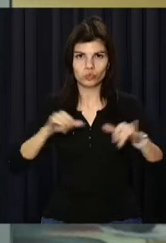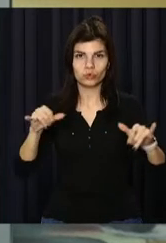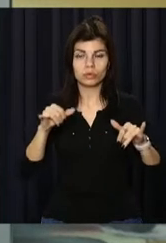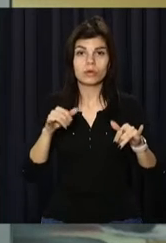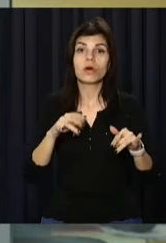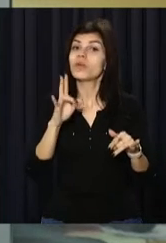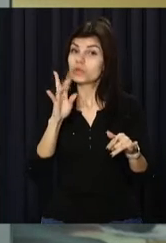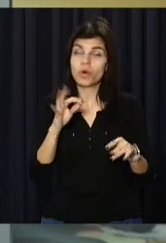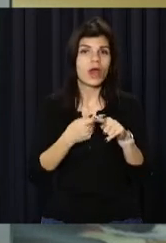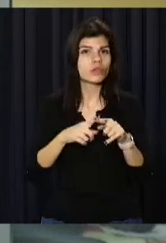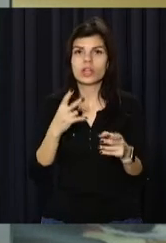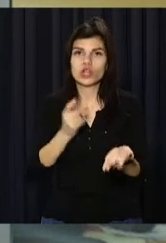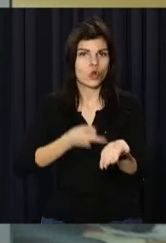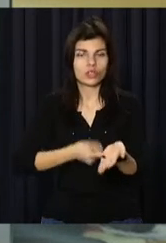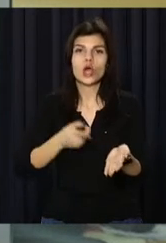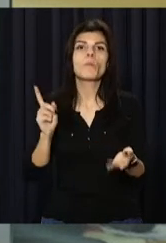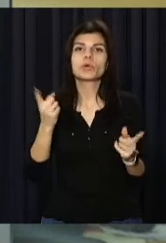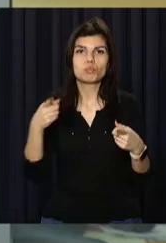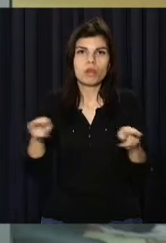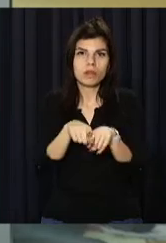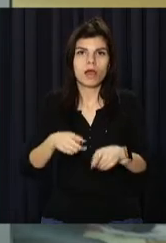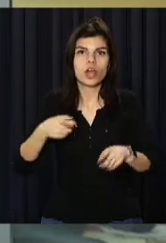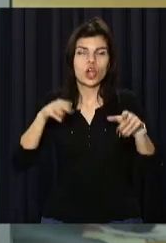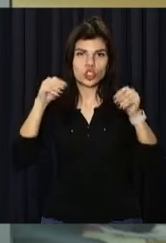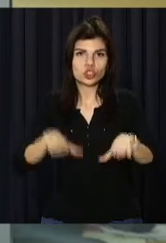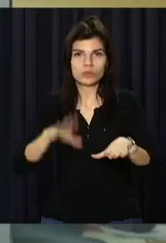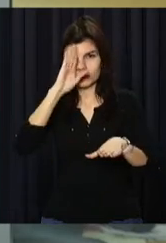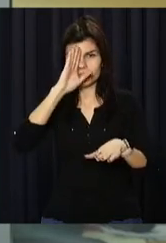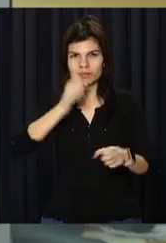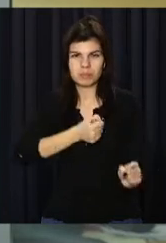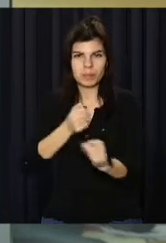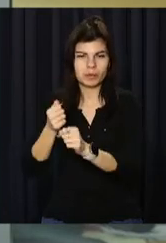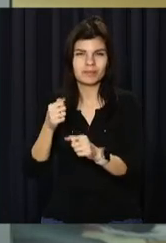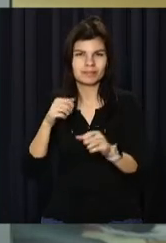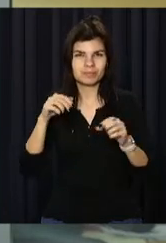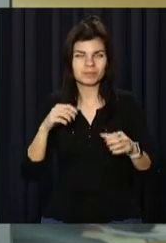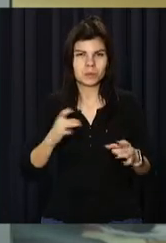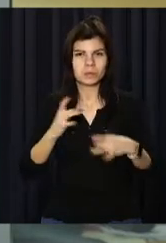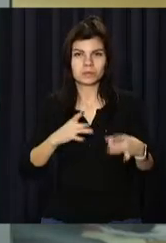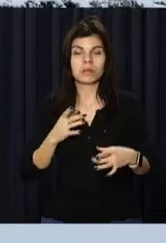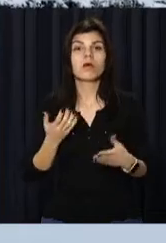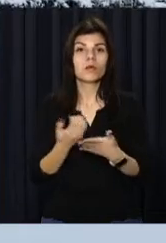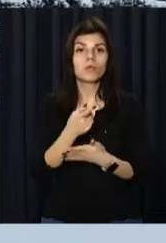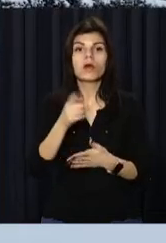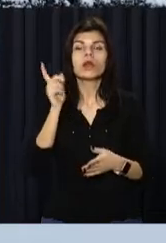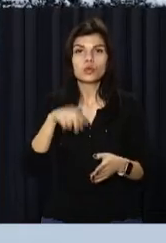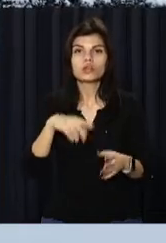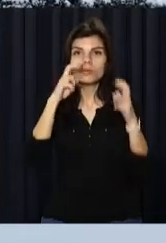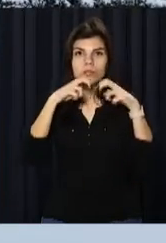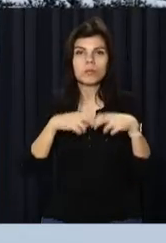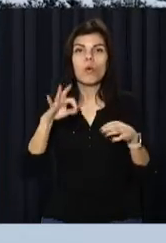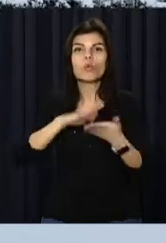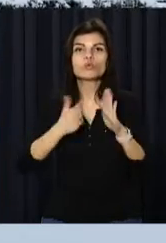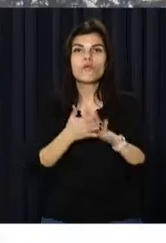розстрілу, уточнили в міністерстві. Окрім цього, слідча комісія зафіксувала і порушення умов зберігання зброї у військовій частині Нацгвардії